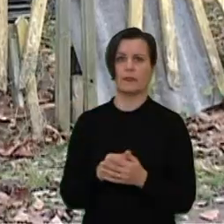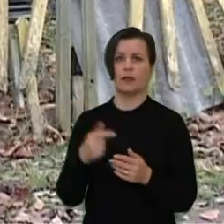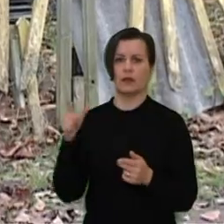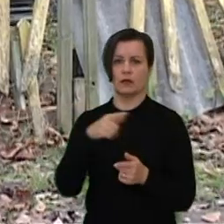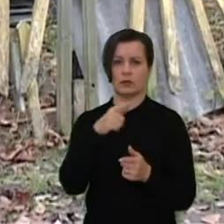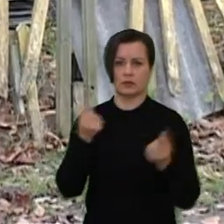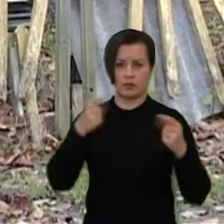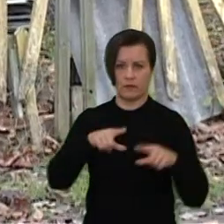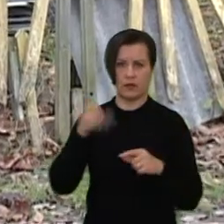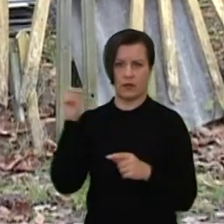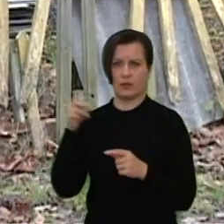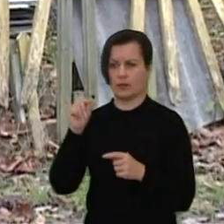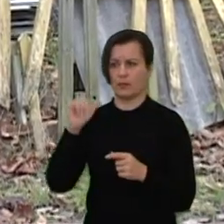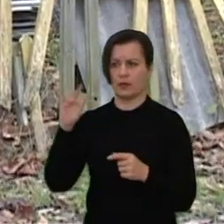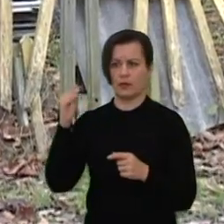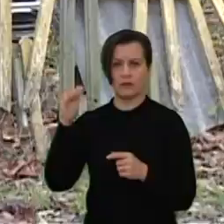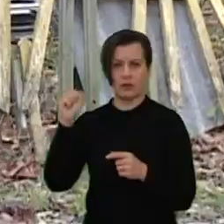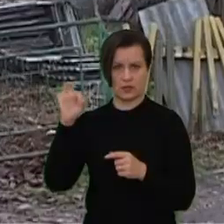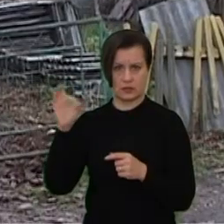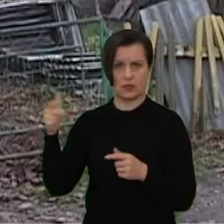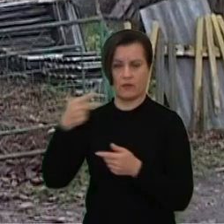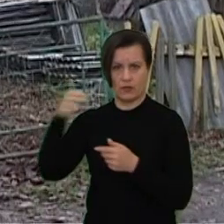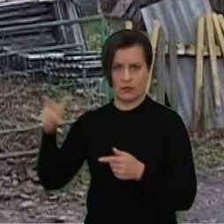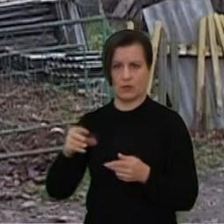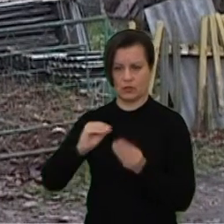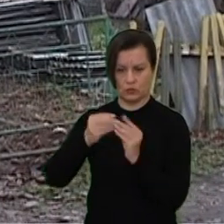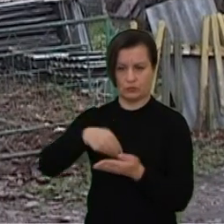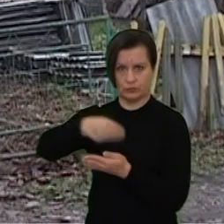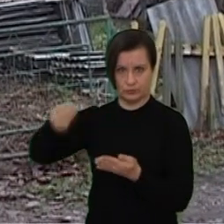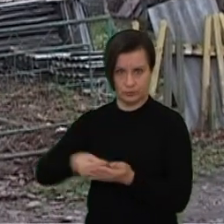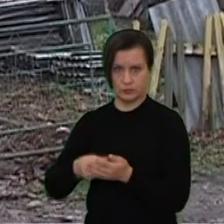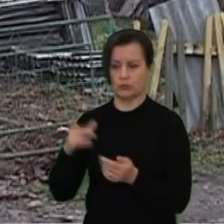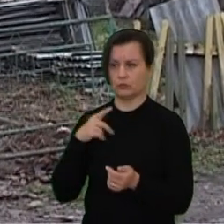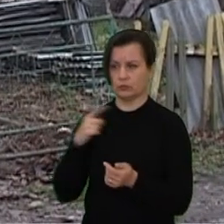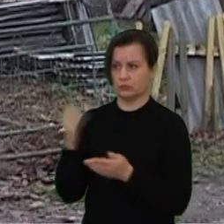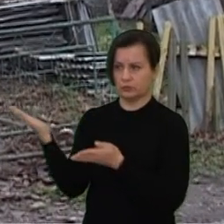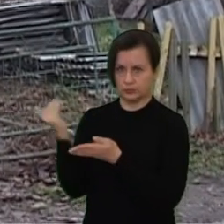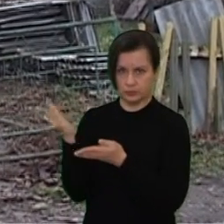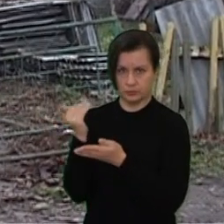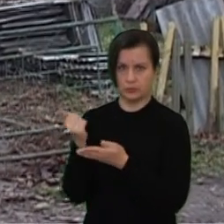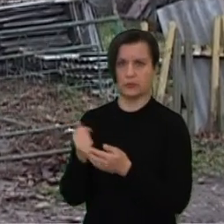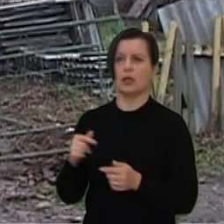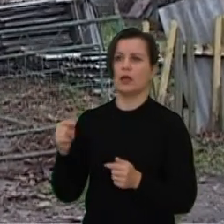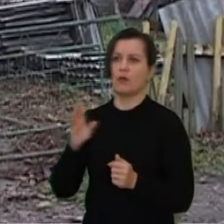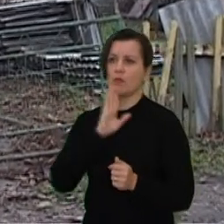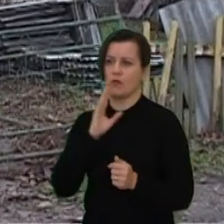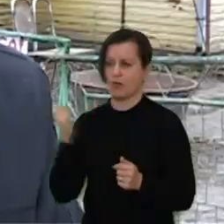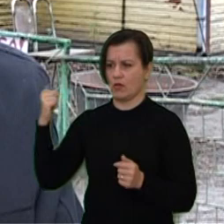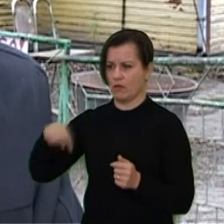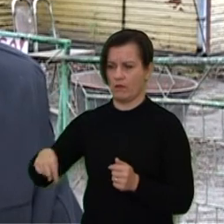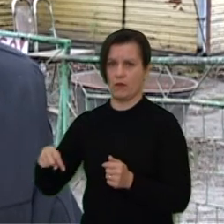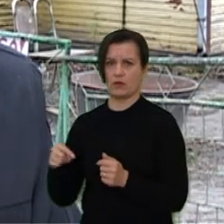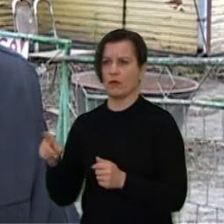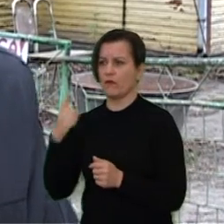to šunų organizacijos PIFAS pasirašyta yra sutartistai, buvo kreiptas į juos, kad padėtų išspręsti tą situaciją. Tai atvažiavom uteriškį, matosi, kur